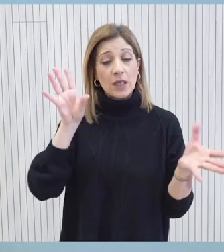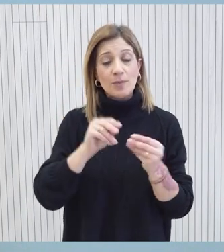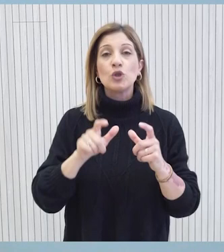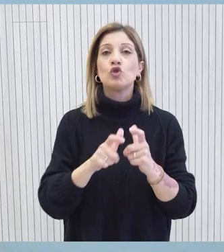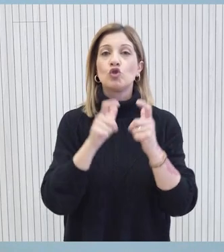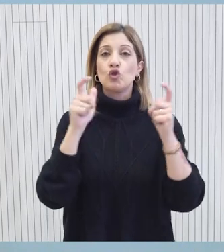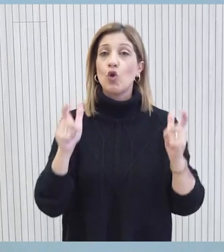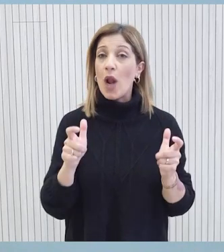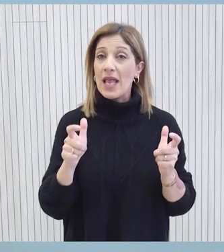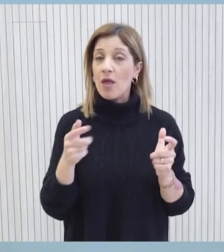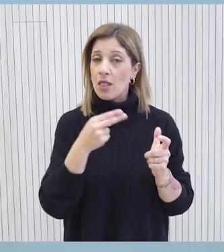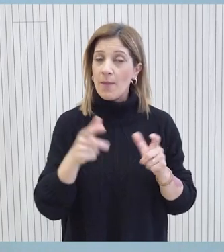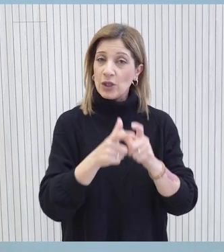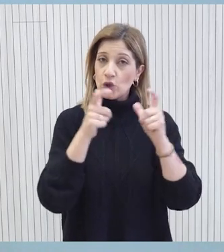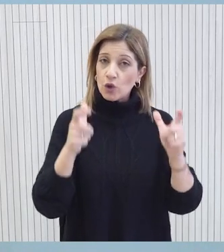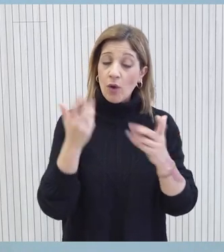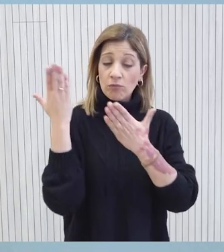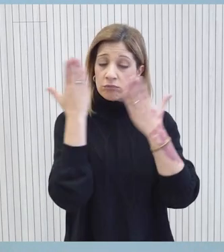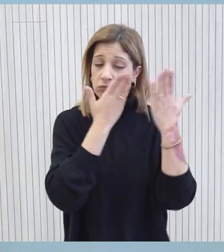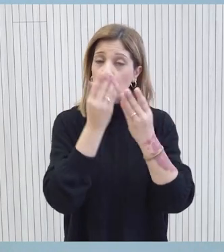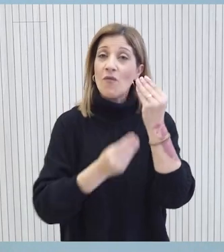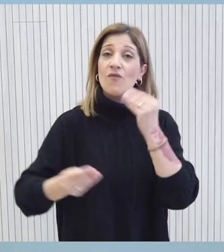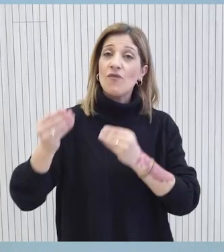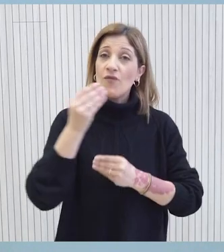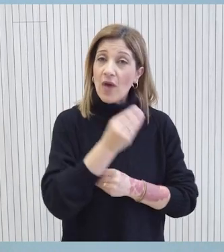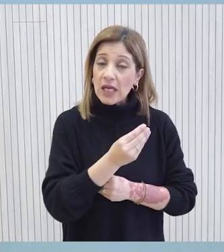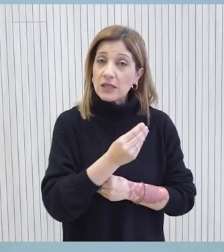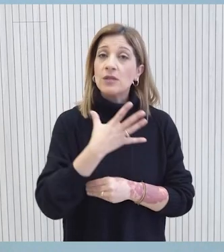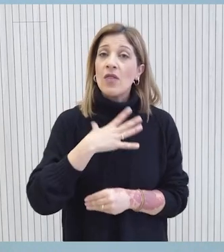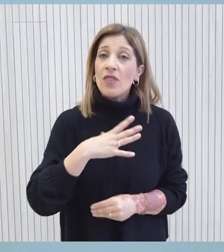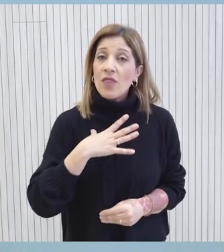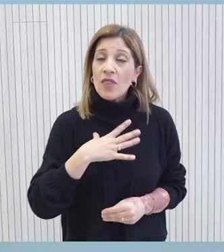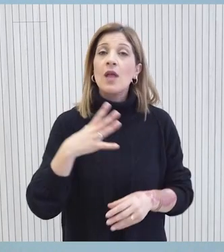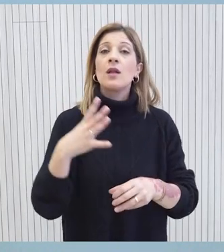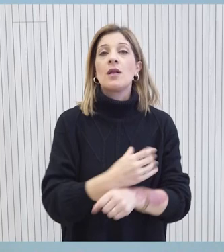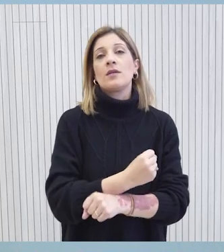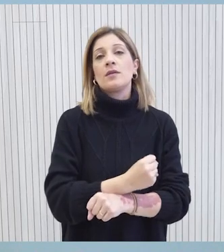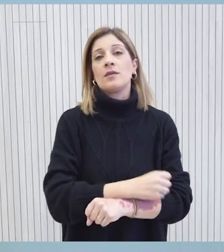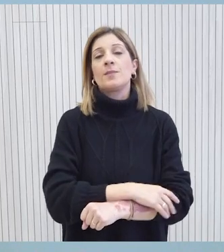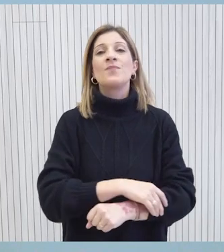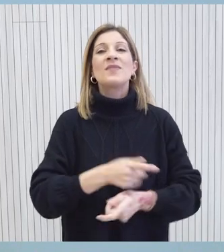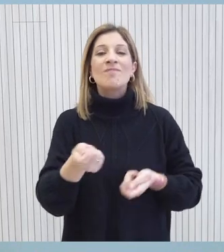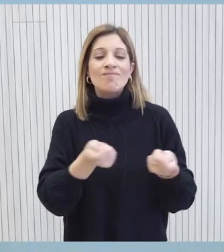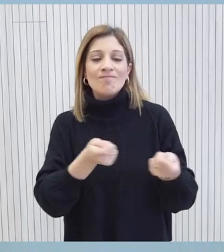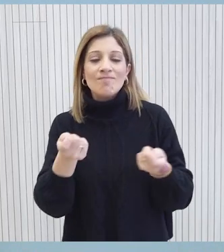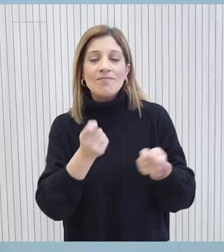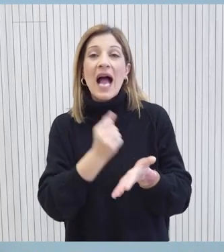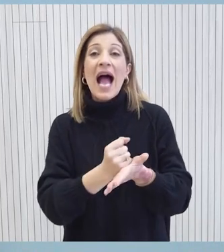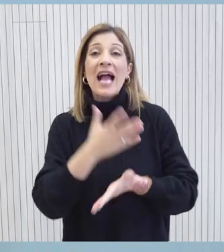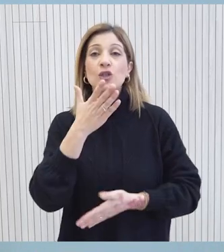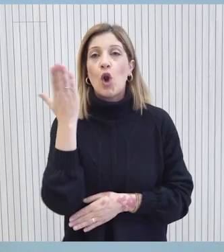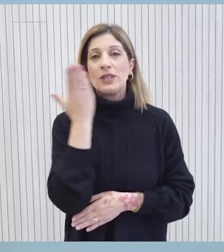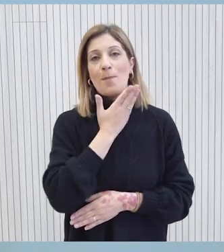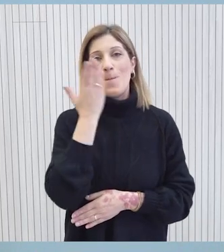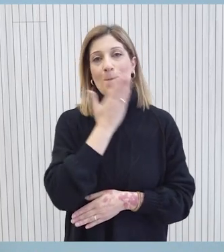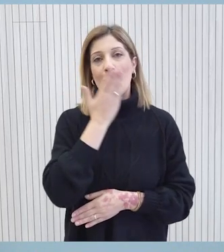σχολείο με παράλληλη βελτίωση των μαθησιακών αποτελεσμάτων προωθήσαμε και έχουμε πετύχει την τελική ρύθμιση του συστήματος αξιολόγησης των